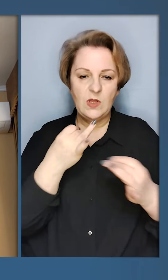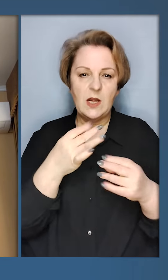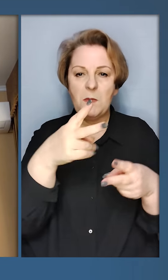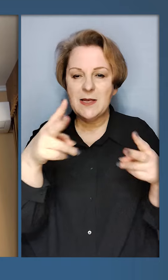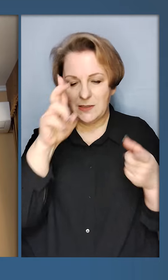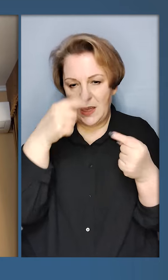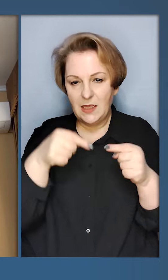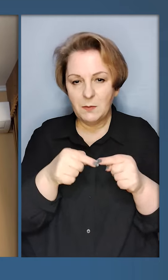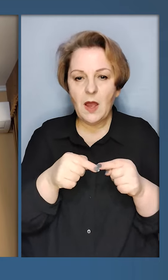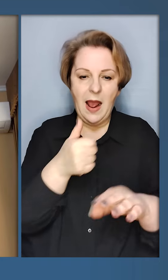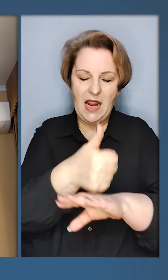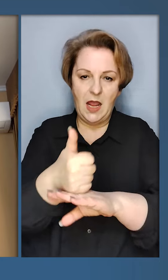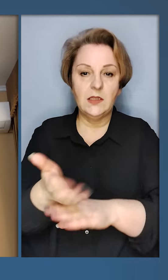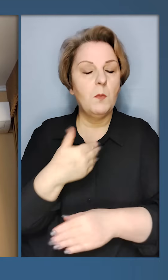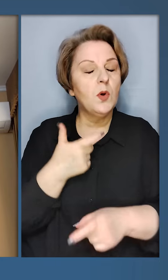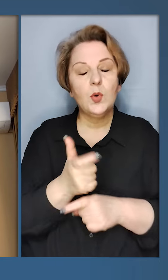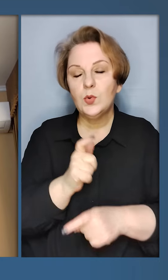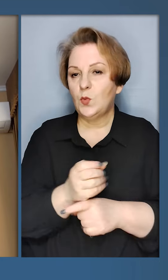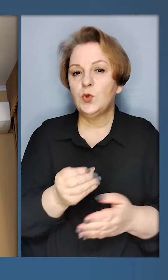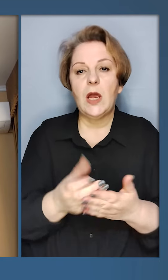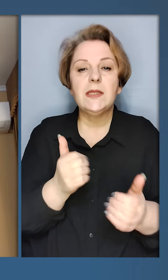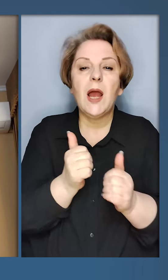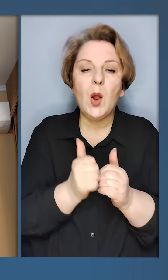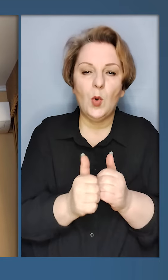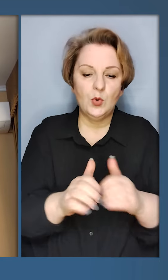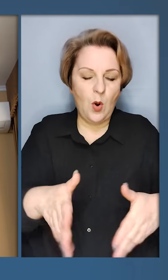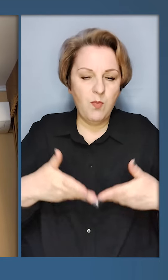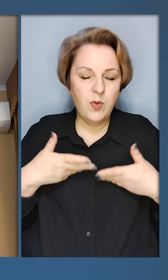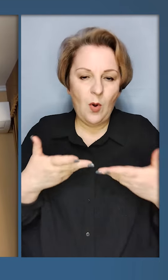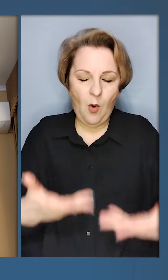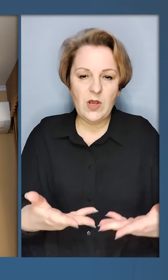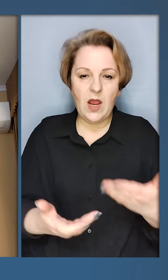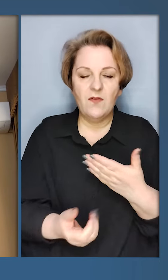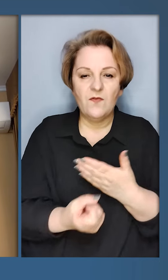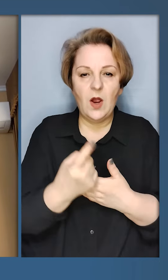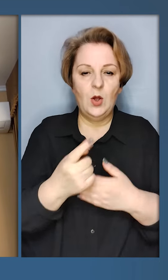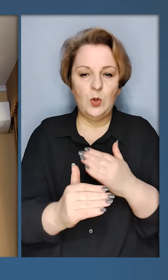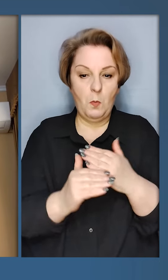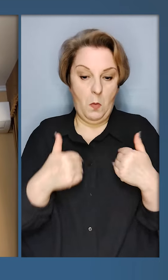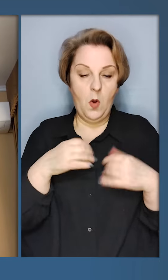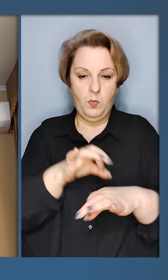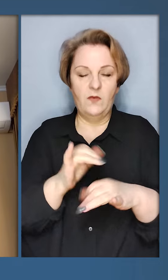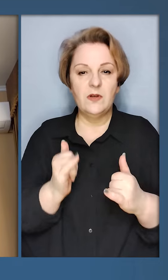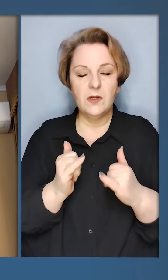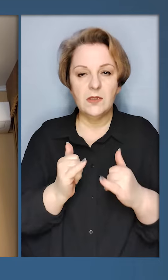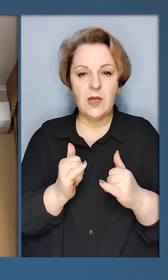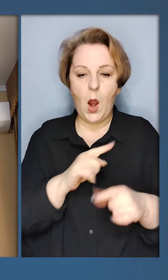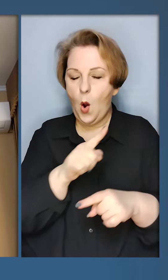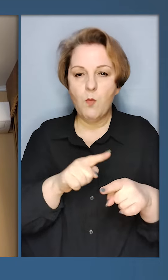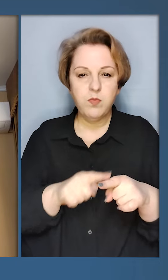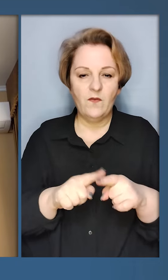будуть перемовини із іншими державами та лідерами. Ми дуже цінуємо кожен проєкт допомоги. Провів сьогодні